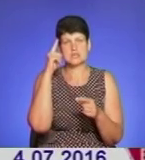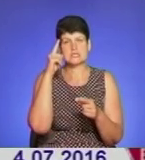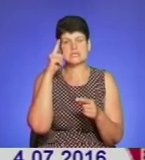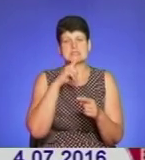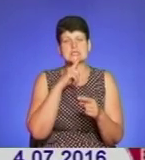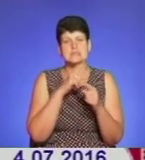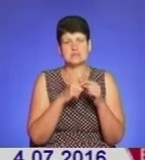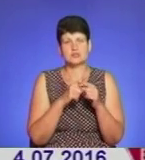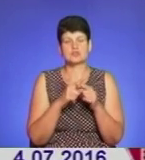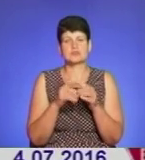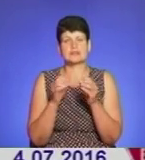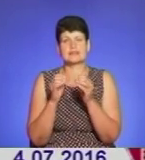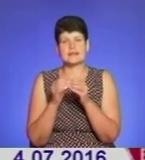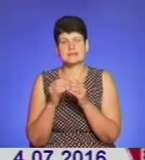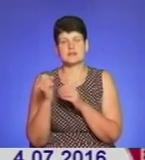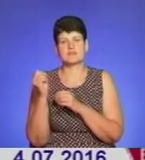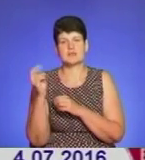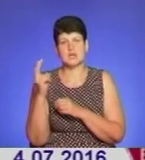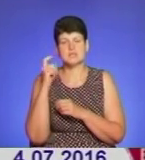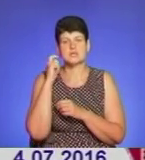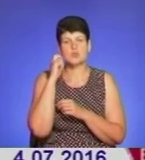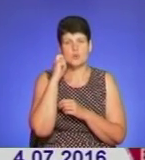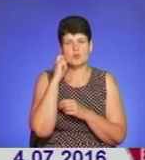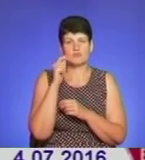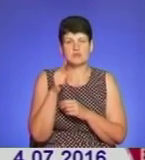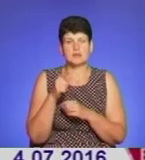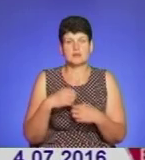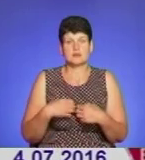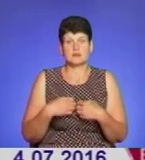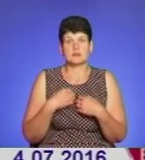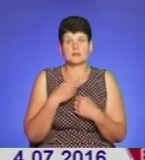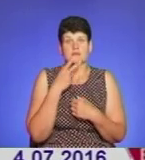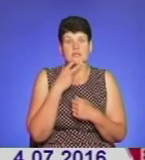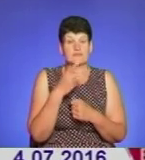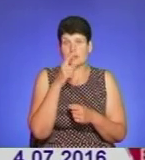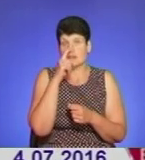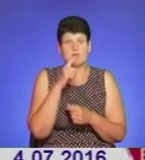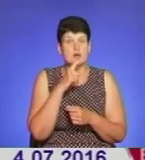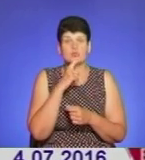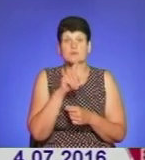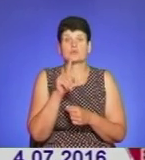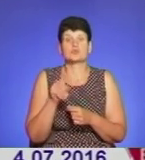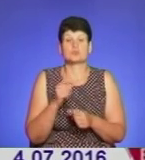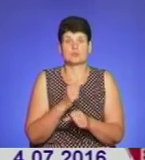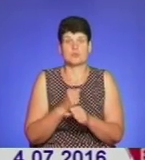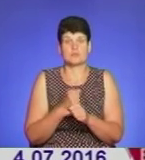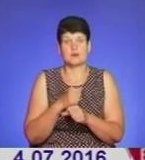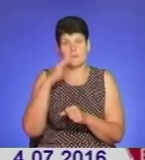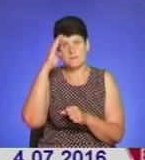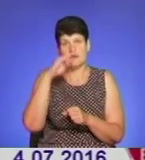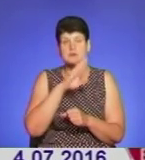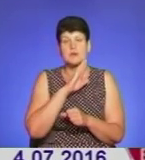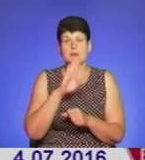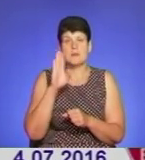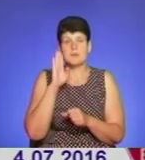-12 років. Вони зацепеніли жах і навіть не розуміли, що відбувається. Батько і мати